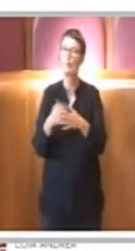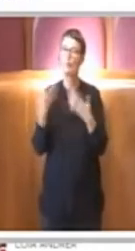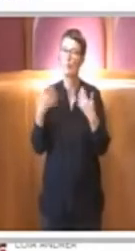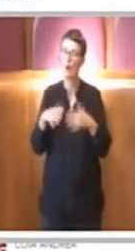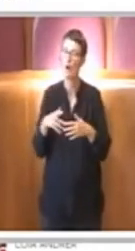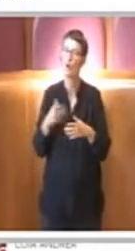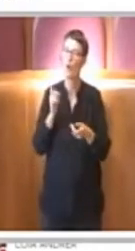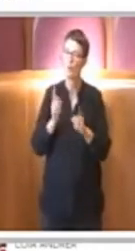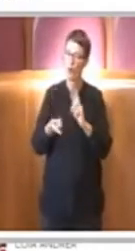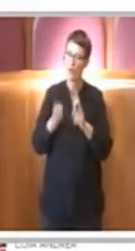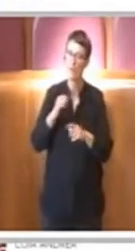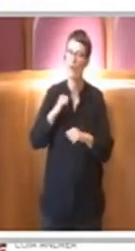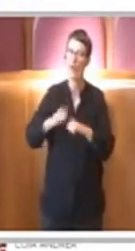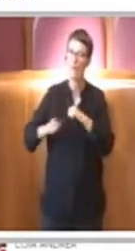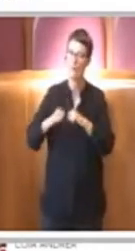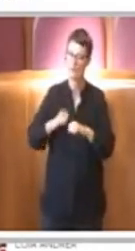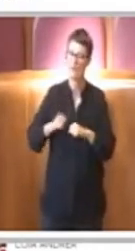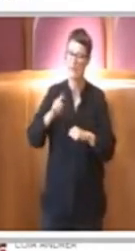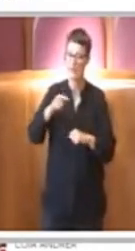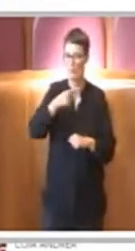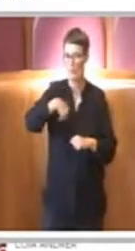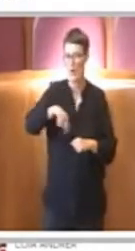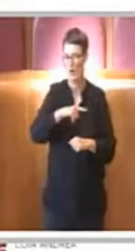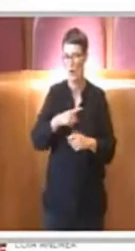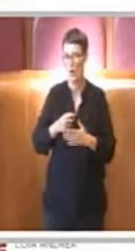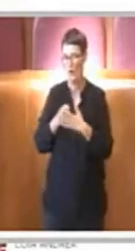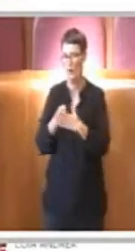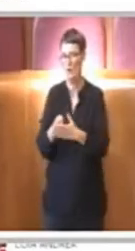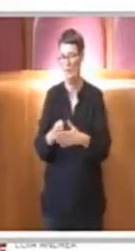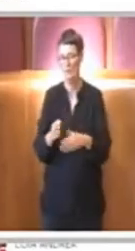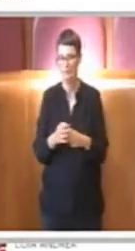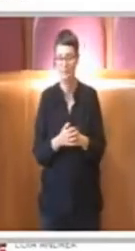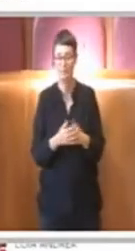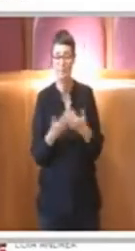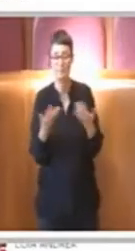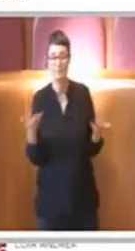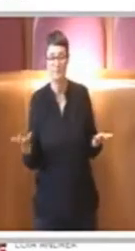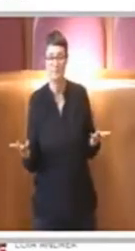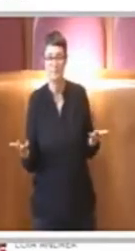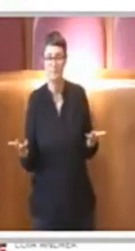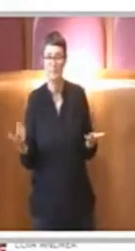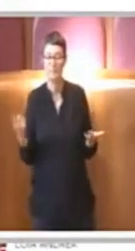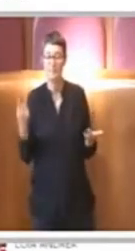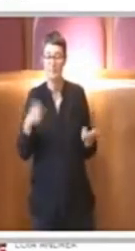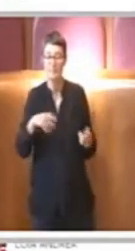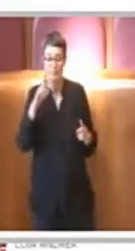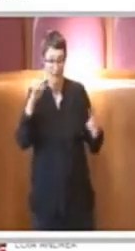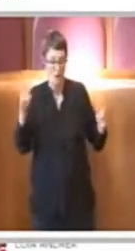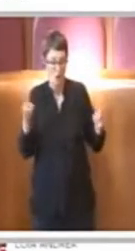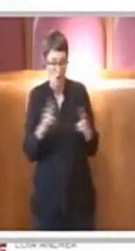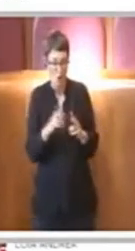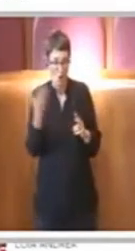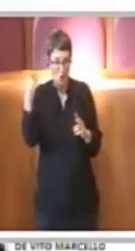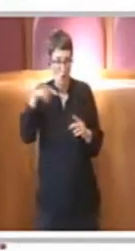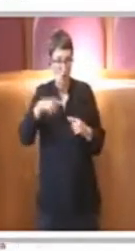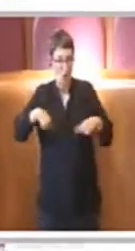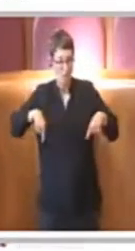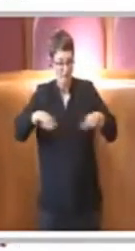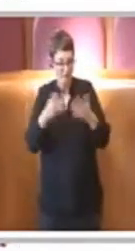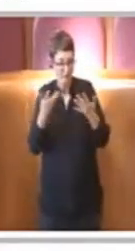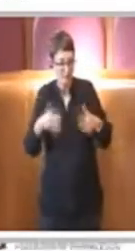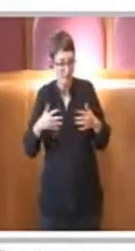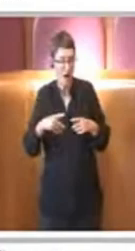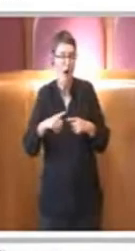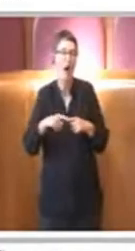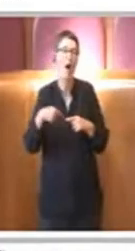parte nostra. Per questo insomma conseguentemente a quell'incontro, a quella commissione abbiamo deciso